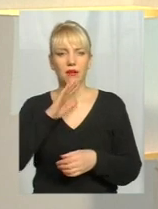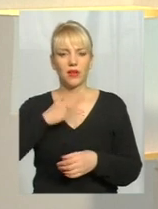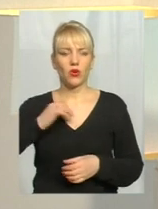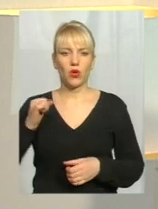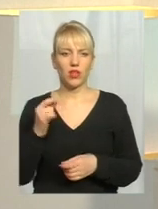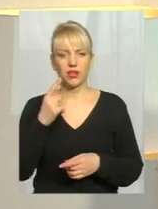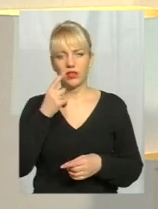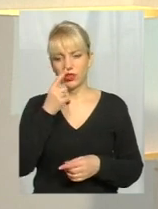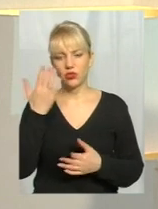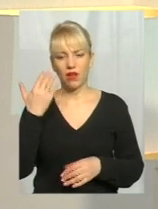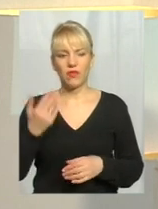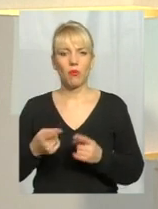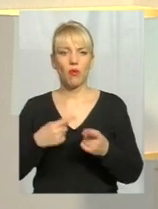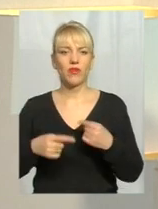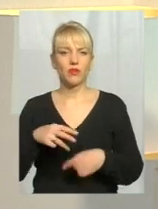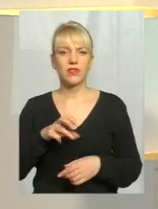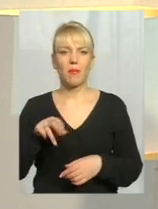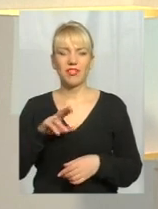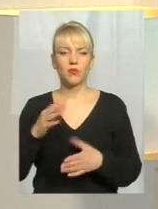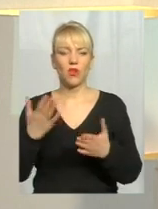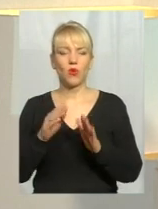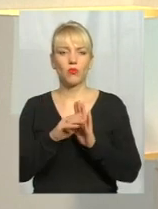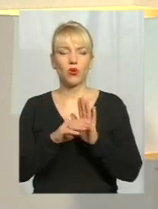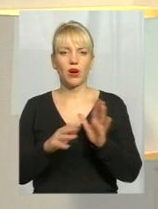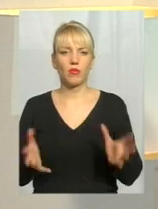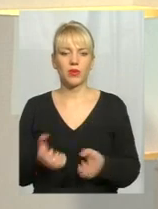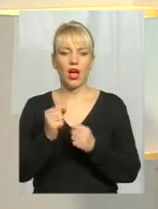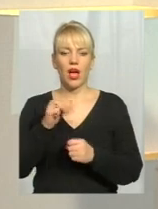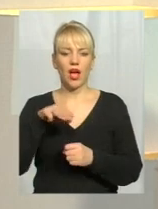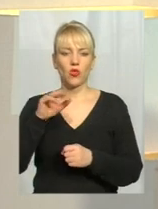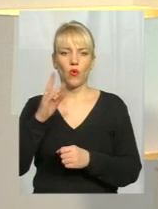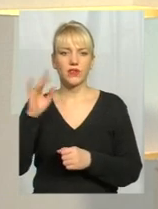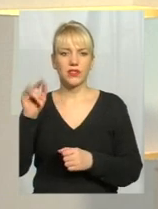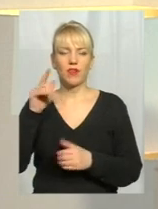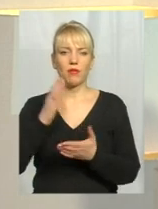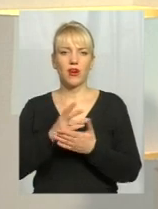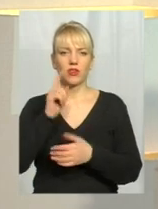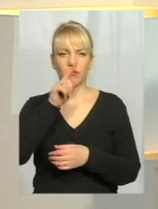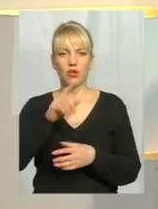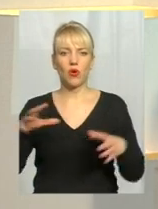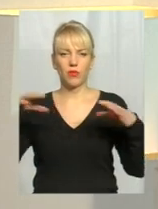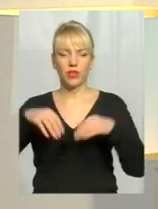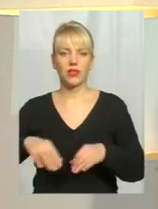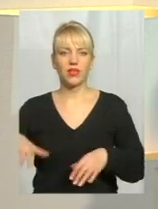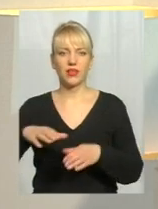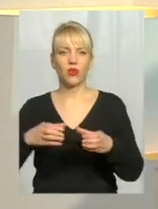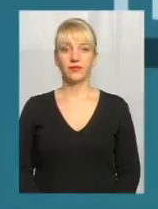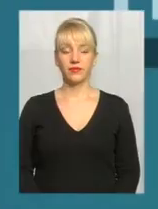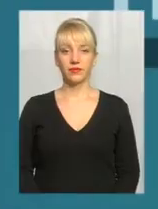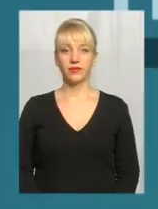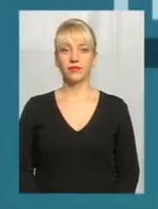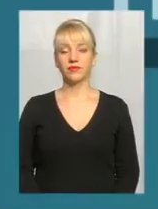повернувся з Меджибужа. Давайте послухаємо, яку програму підтримки АТОвців мають у тамтешній об'єднаній тергромаді. Прошу.